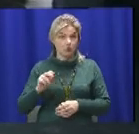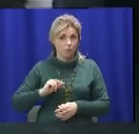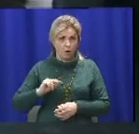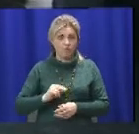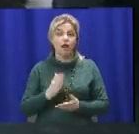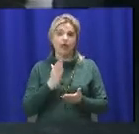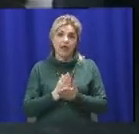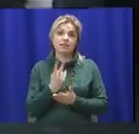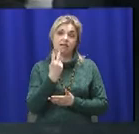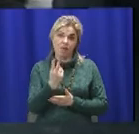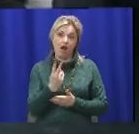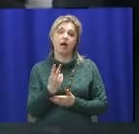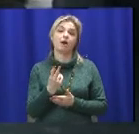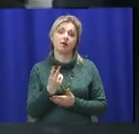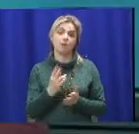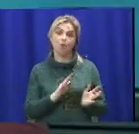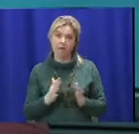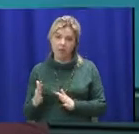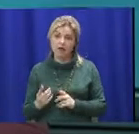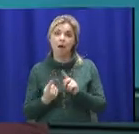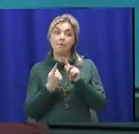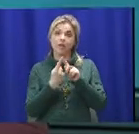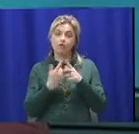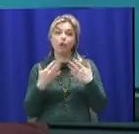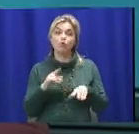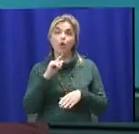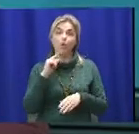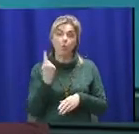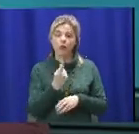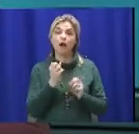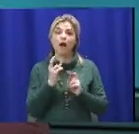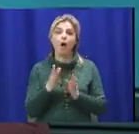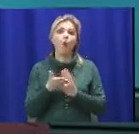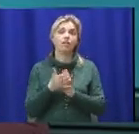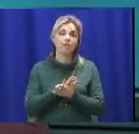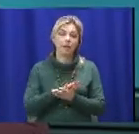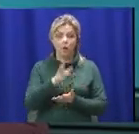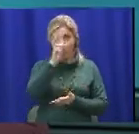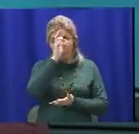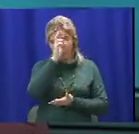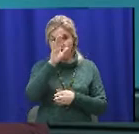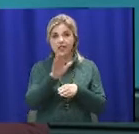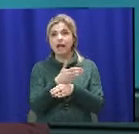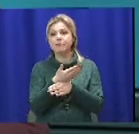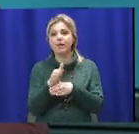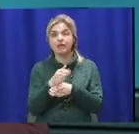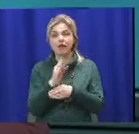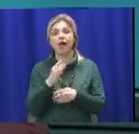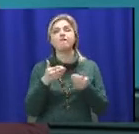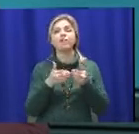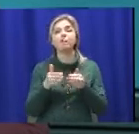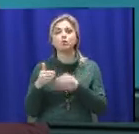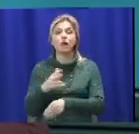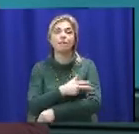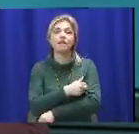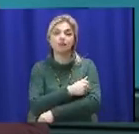момента. Первый момент. Уже год как отменено государственное распределение выпускников